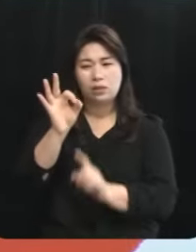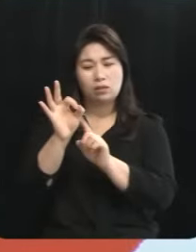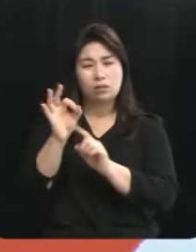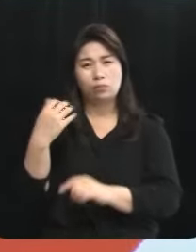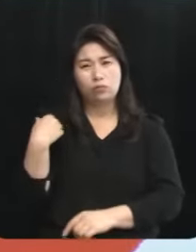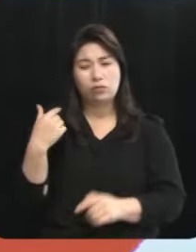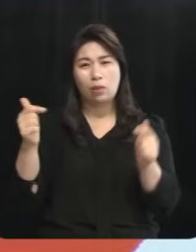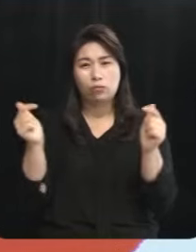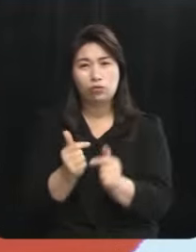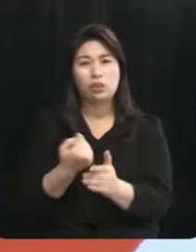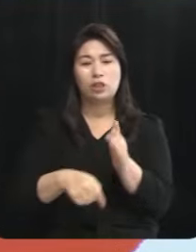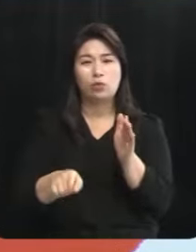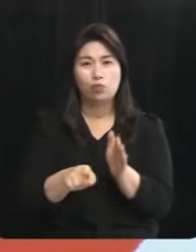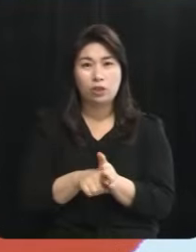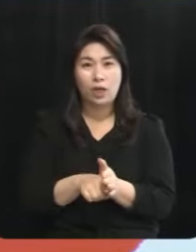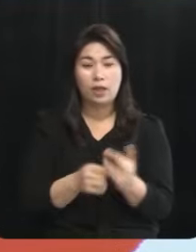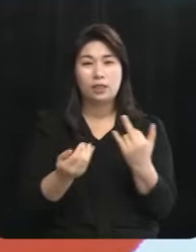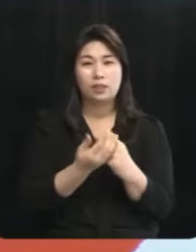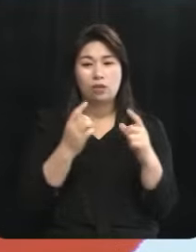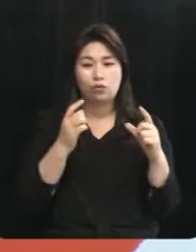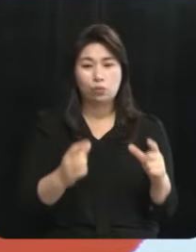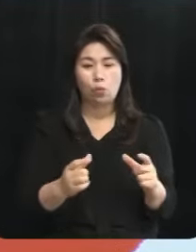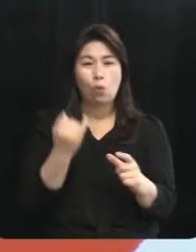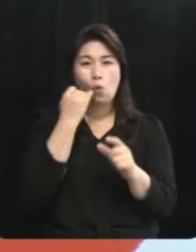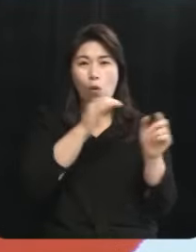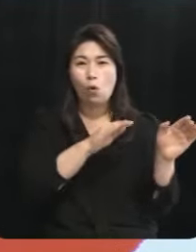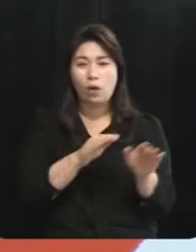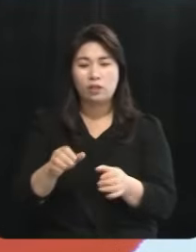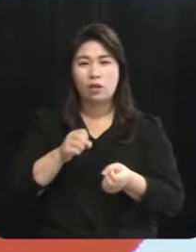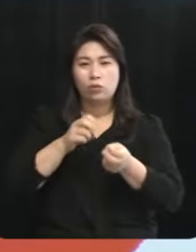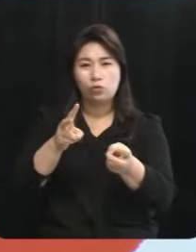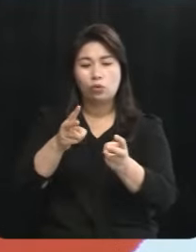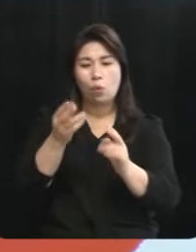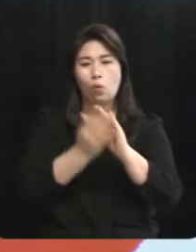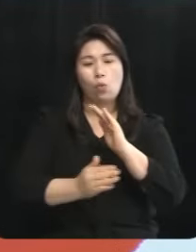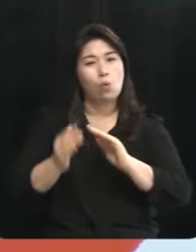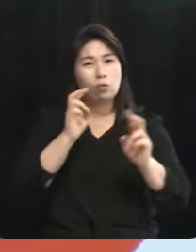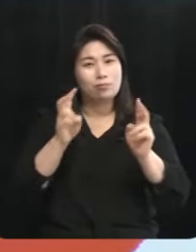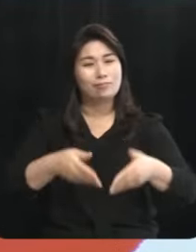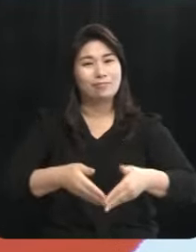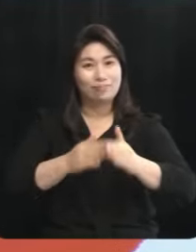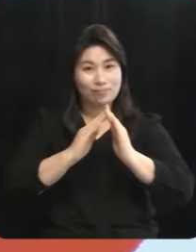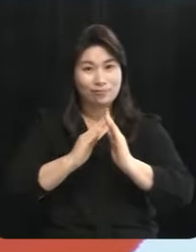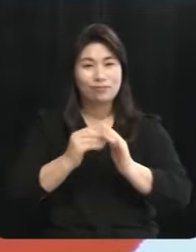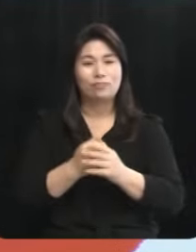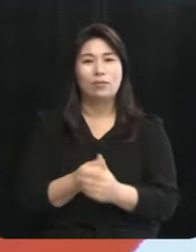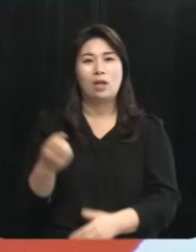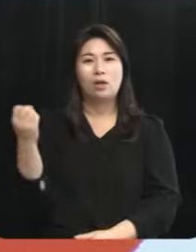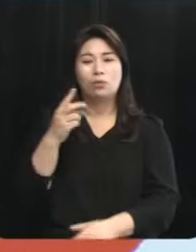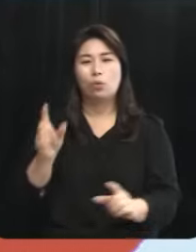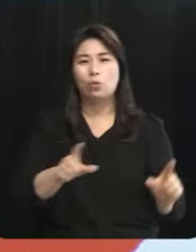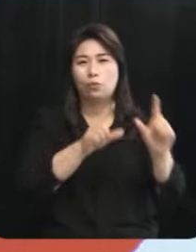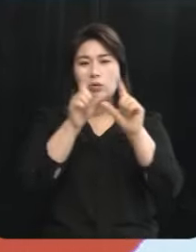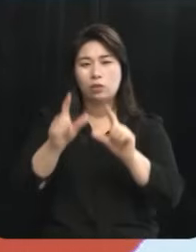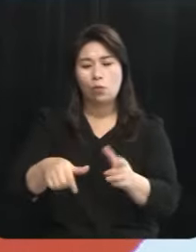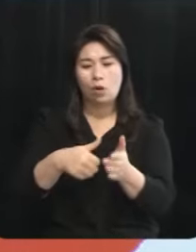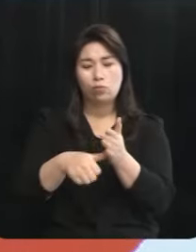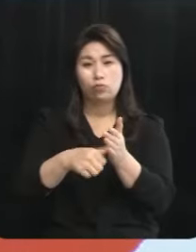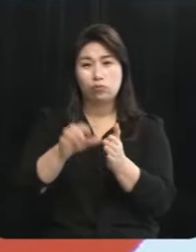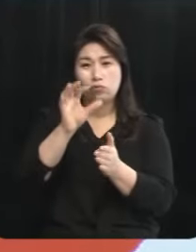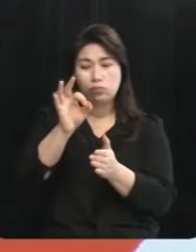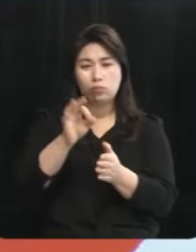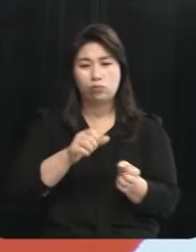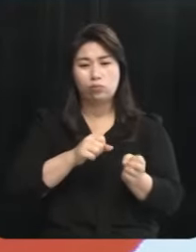위하여 가칭 제주해상운송공사를 설립하겠습니다 또 생활물류비 부담을 줄이기